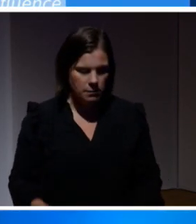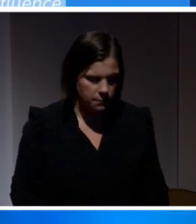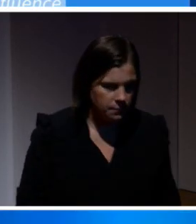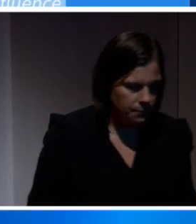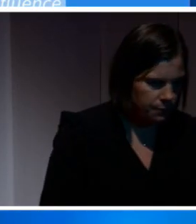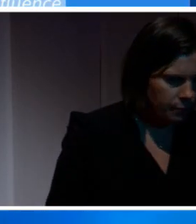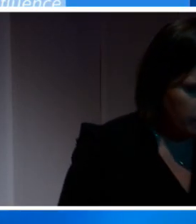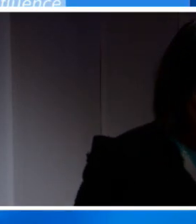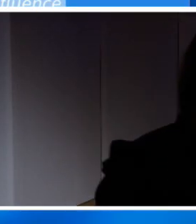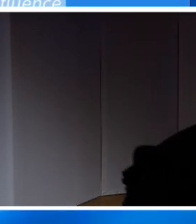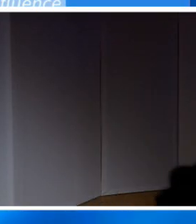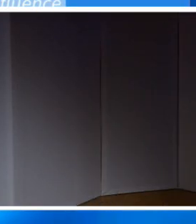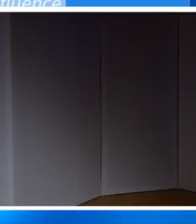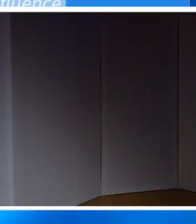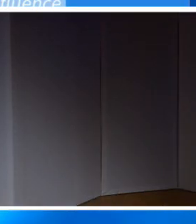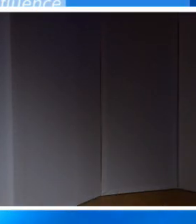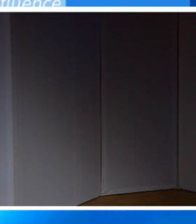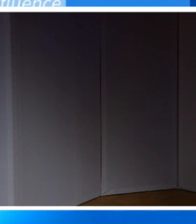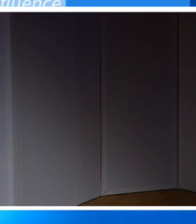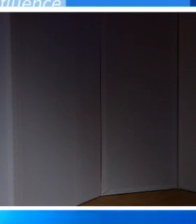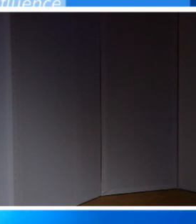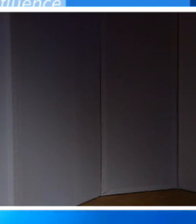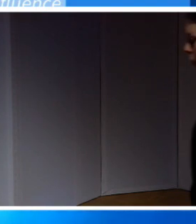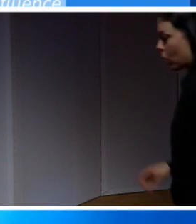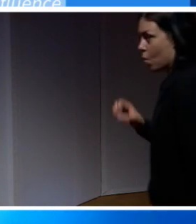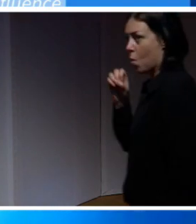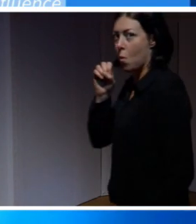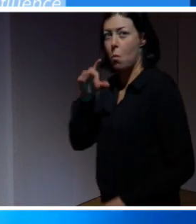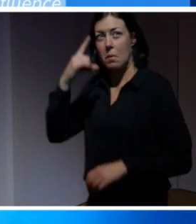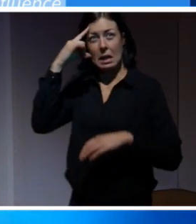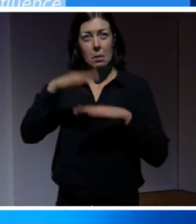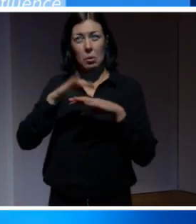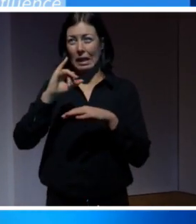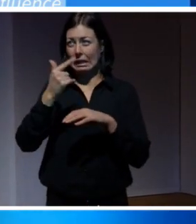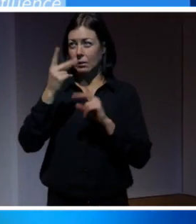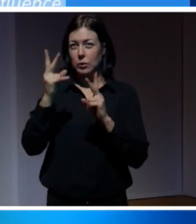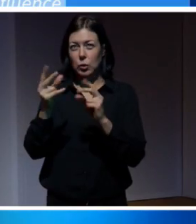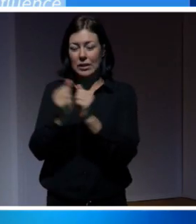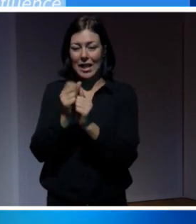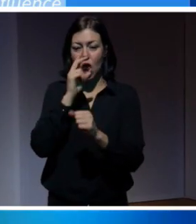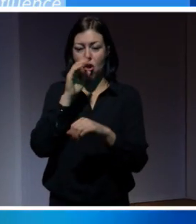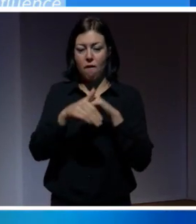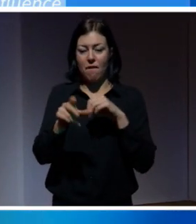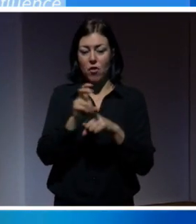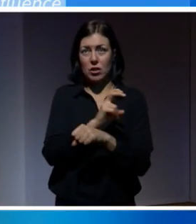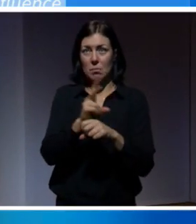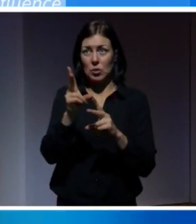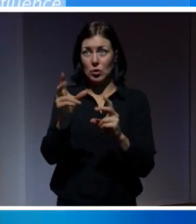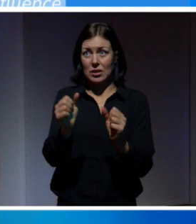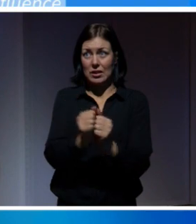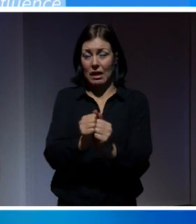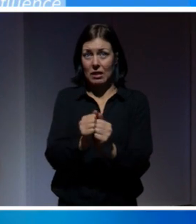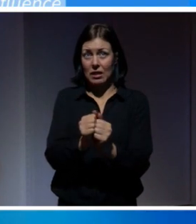Och om man tänker på IT på det här viset och integritet på det här viset, ja då blir frågan om övervakning eller ej, liksom sekundär. För det är